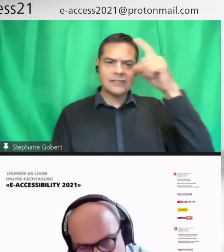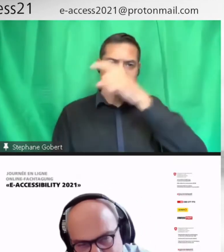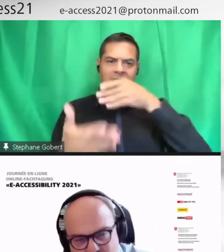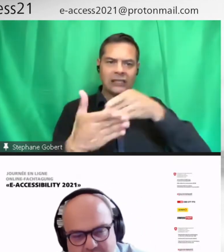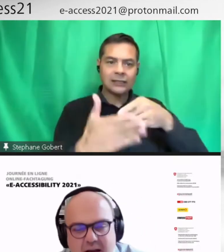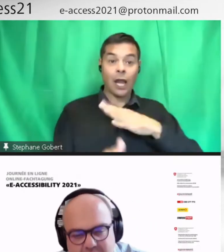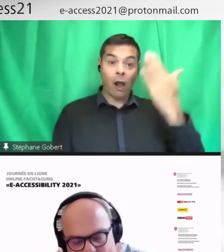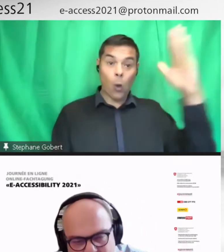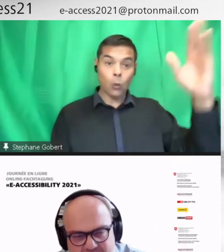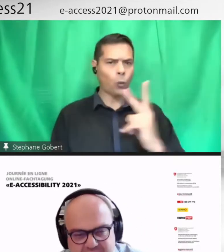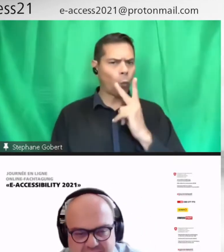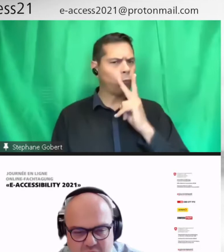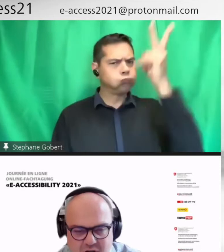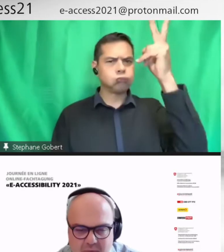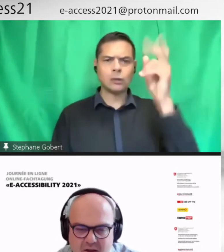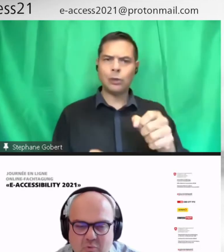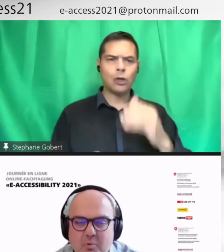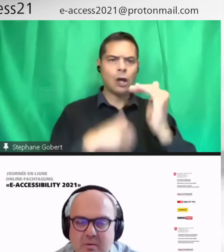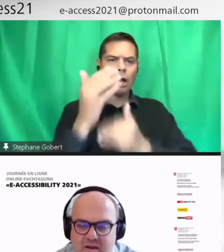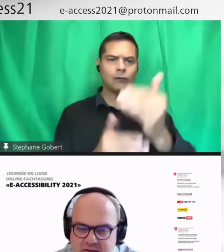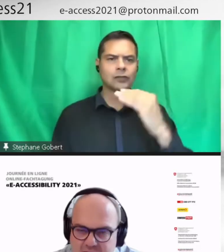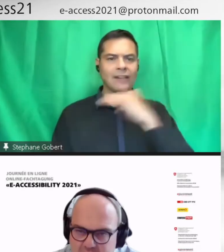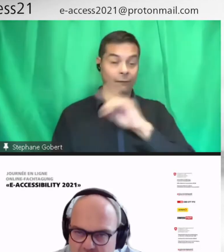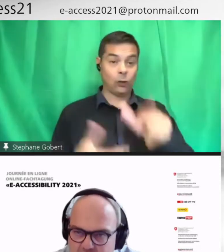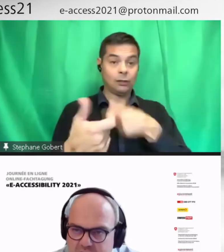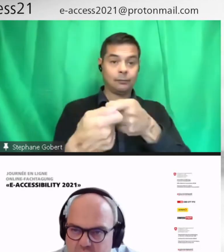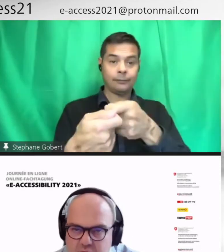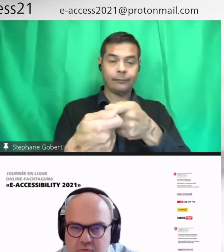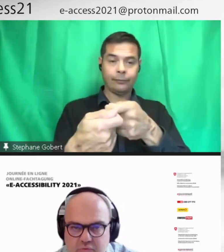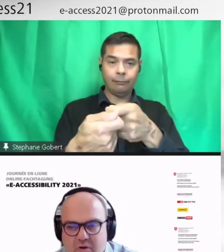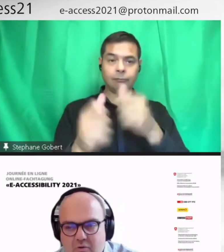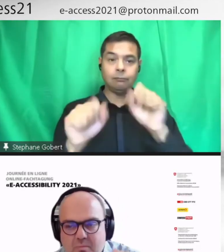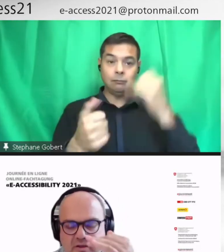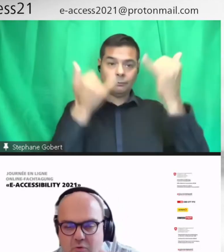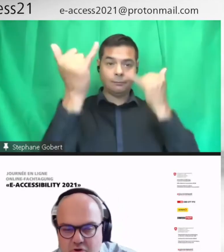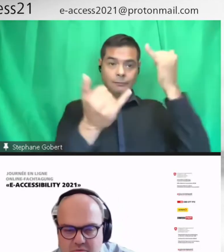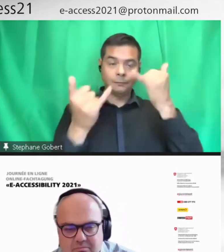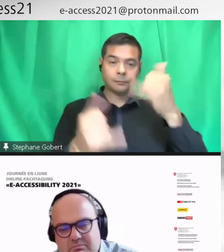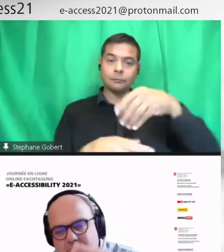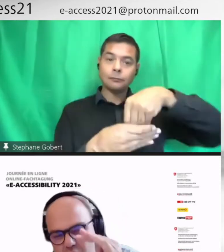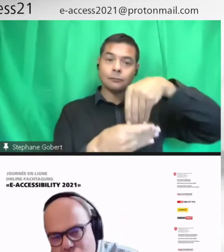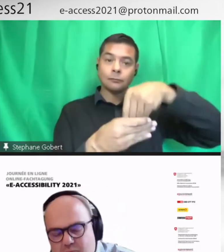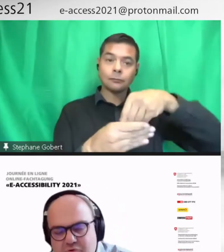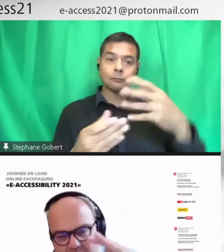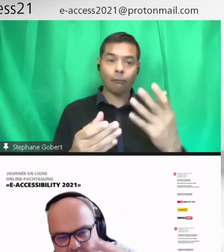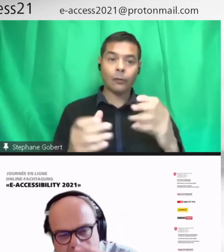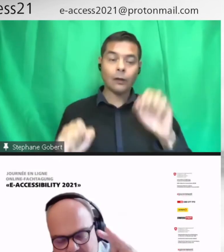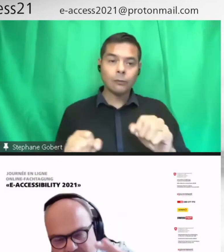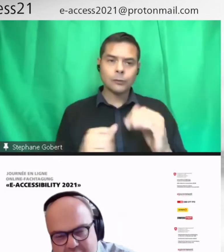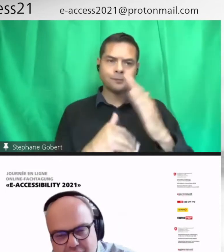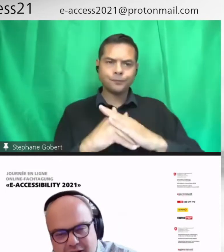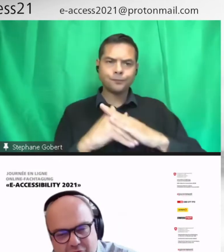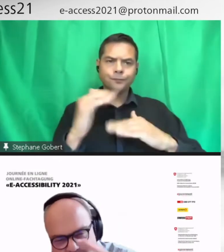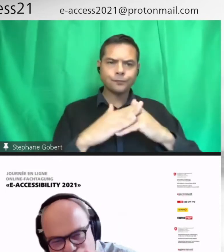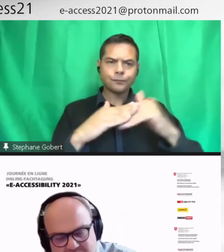millionne la grande masse des étudiants. Donc, pourrait imaginer qu'au niveau des contenus, qu'on met des couches, donc plus simples, peut-être avec du